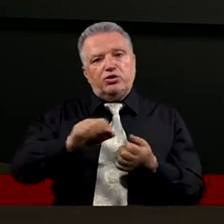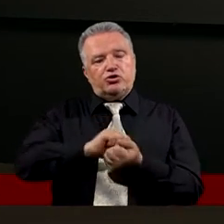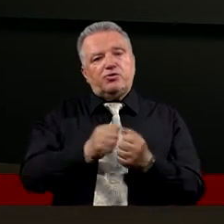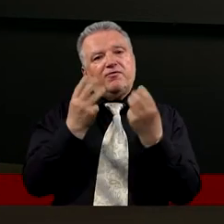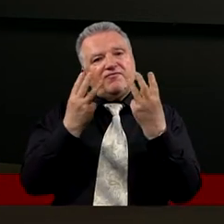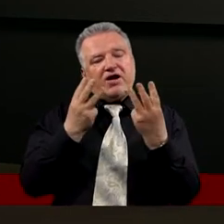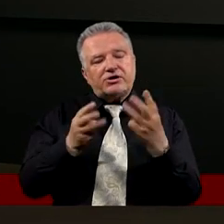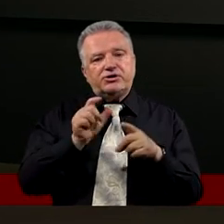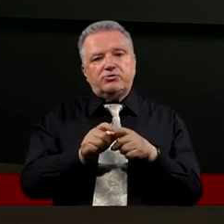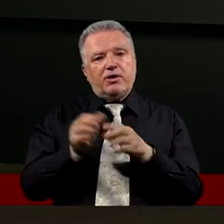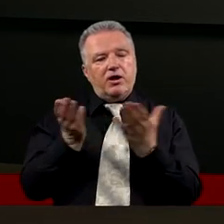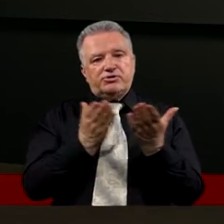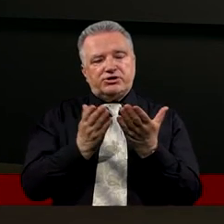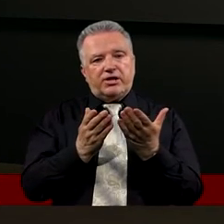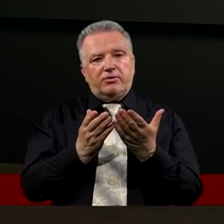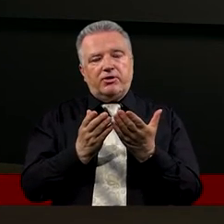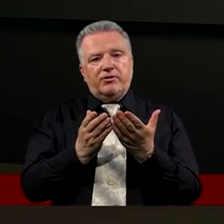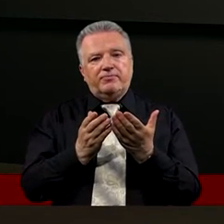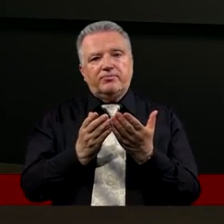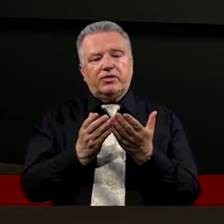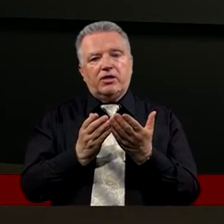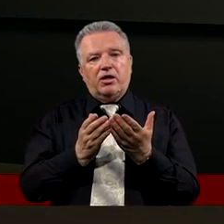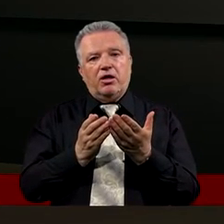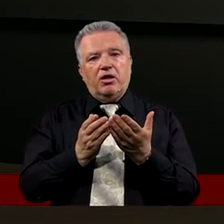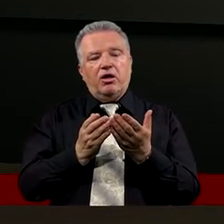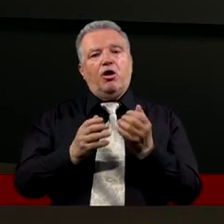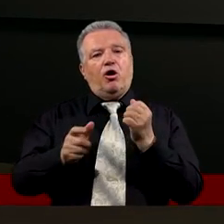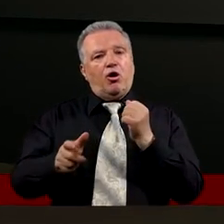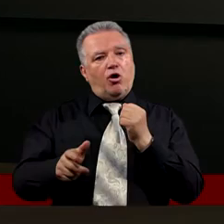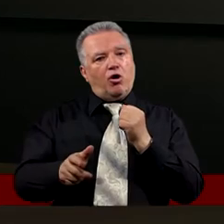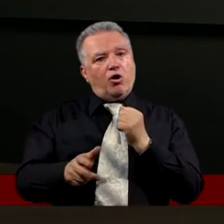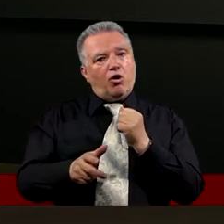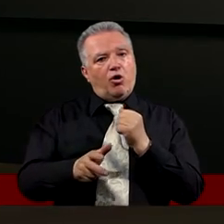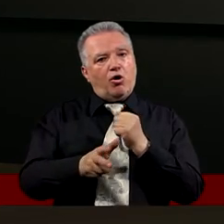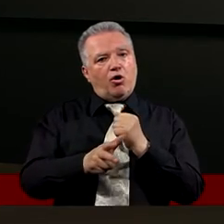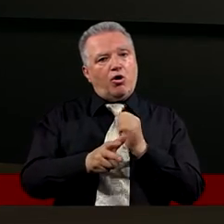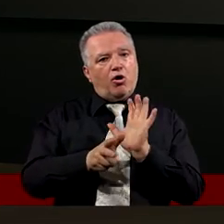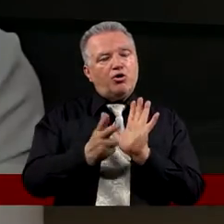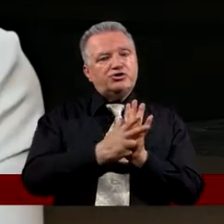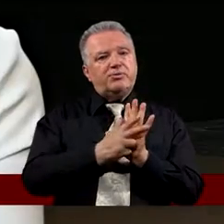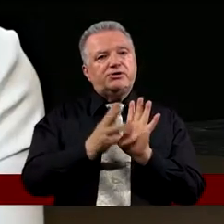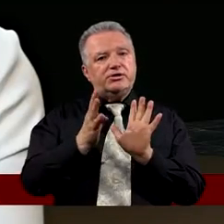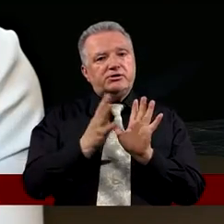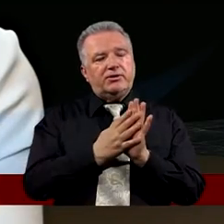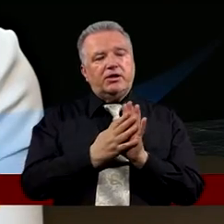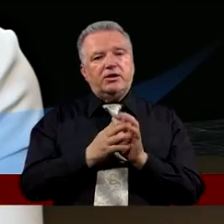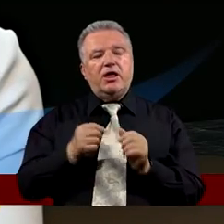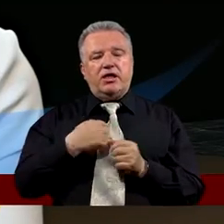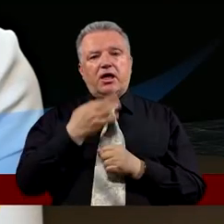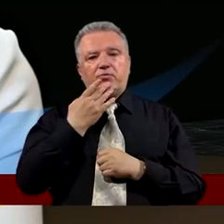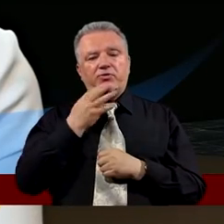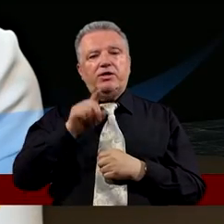są bardzo ważne Przeczytajmy teraz werset Osiemnasty oraz dziewiętnasty A ja Ci